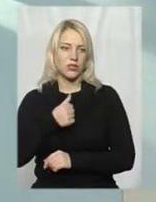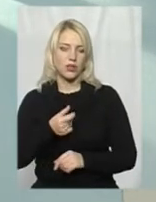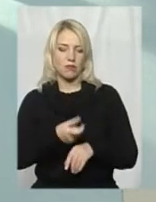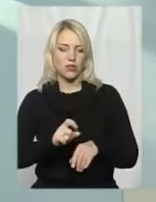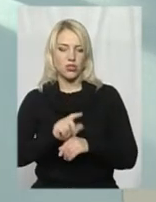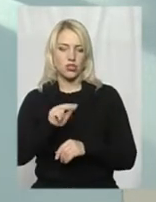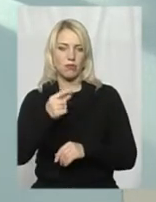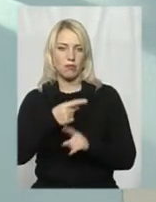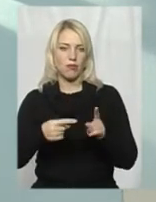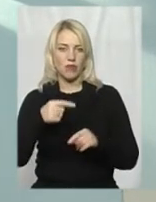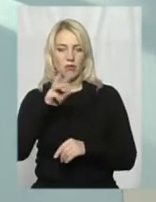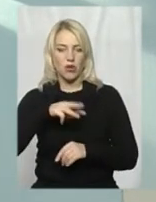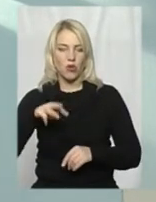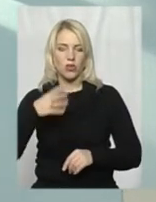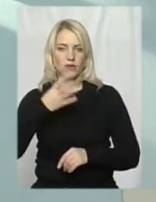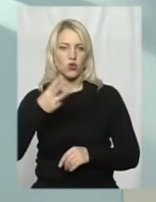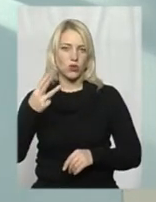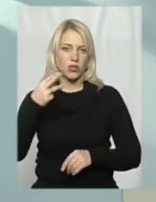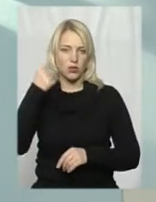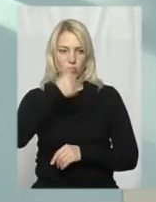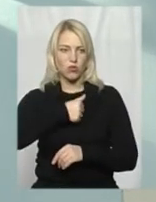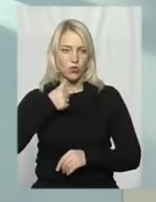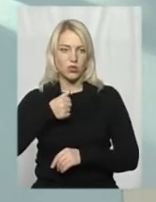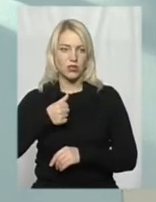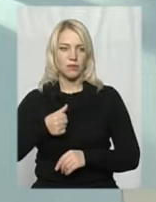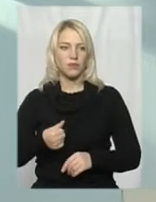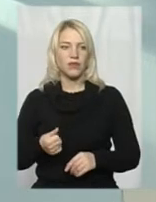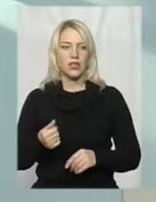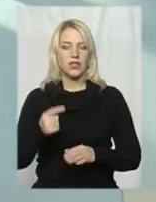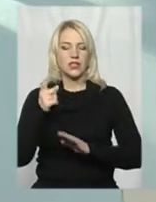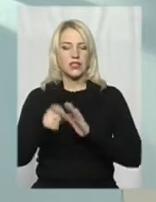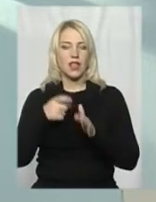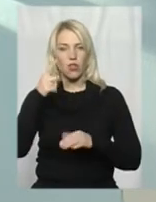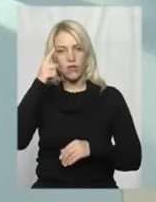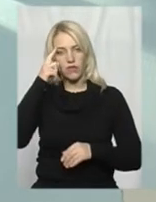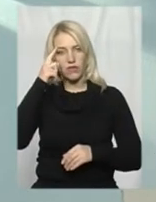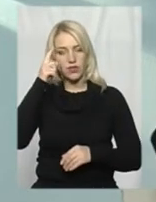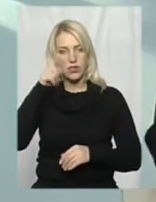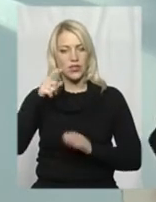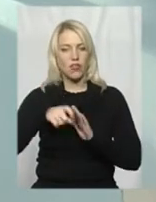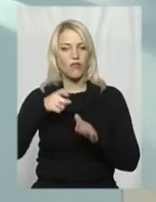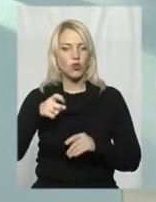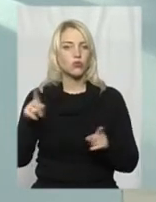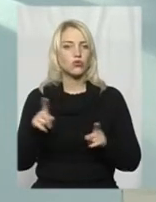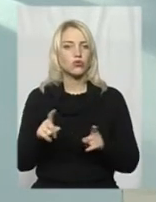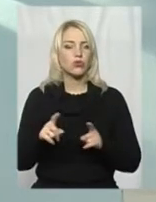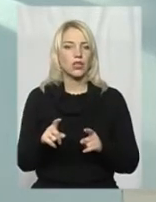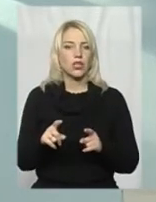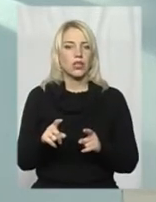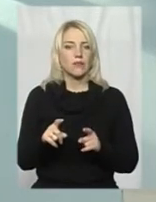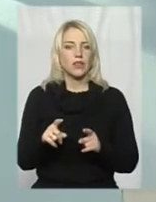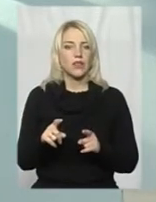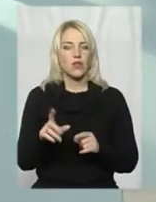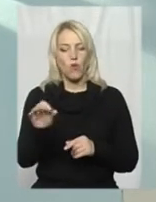півмільйона в 43-му році. Стало відомо, знову ж таки, вже з офіційних